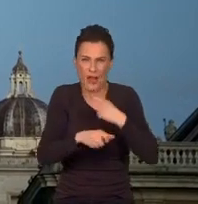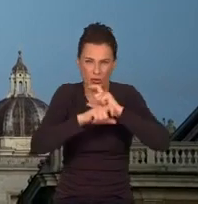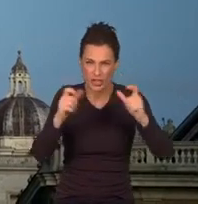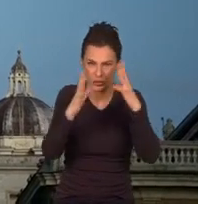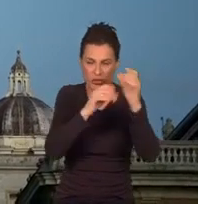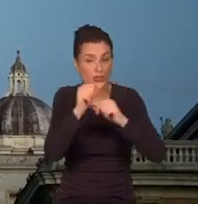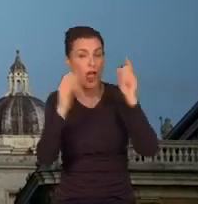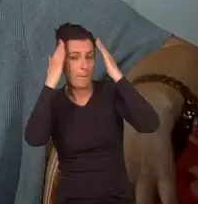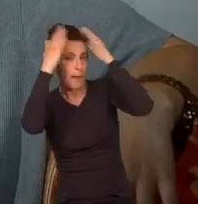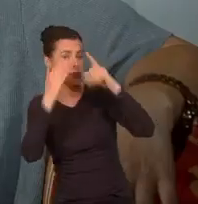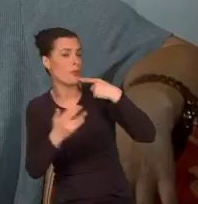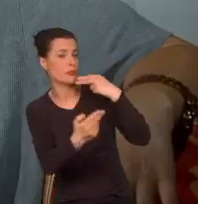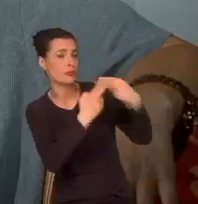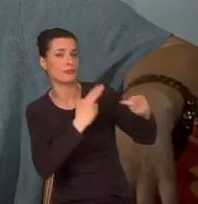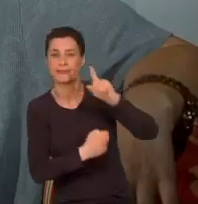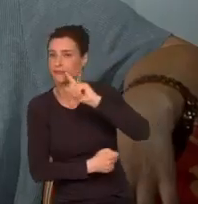Sixtus powiedział,